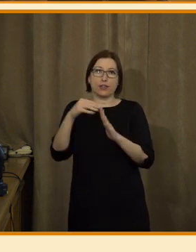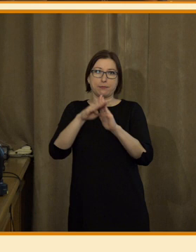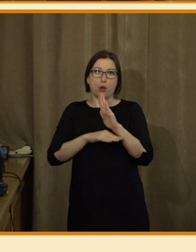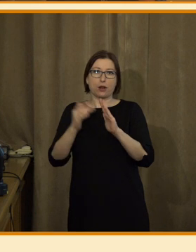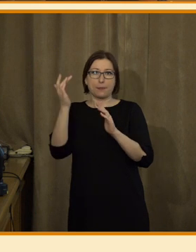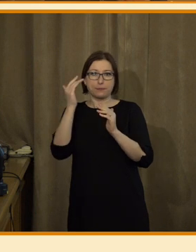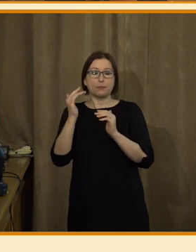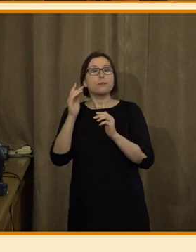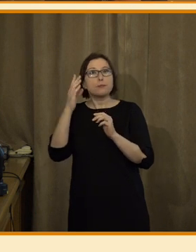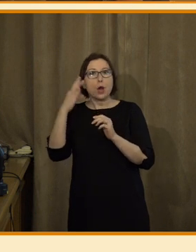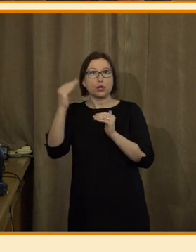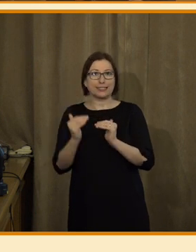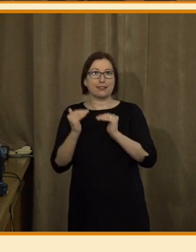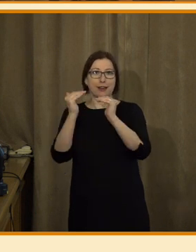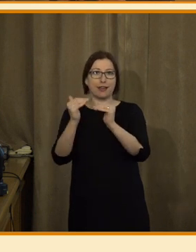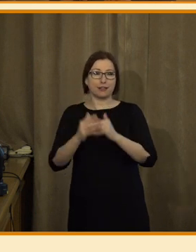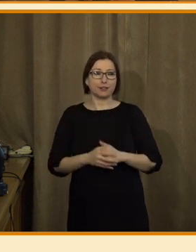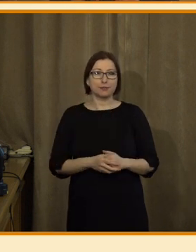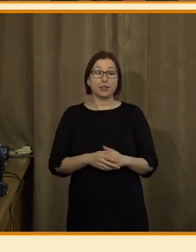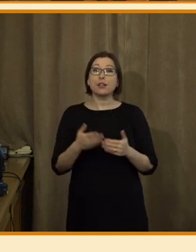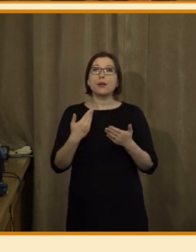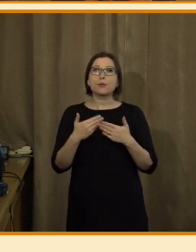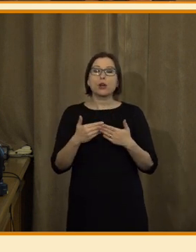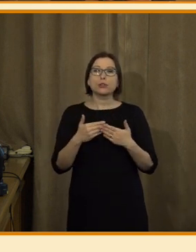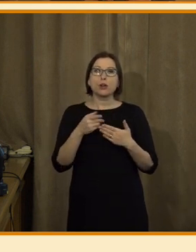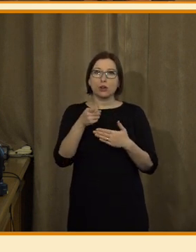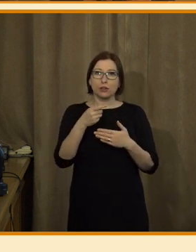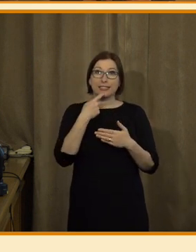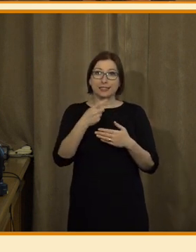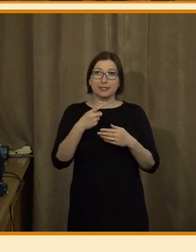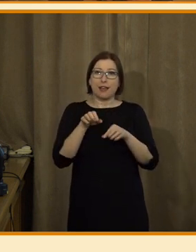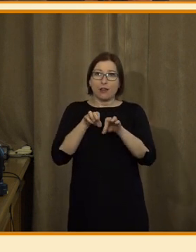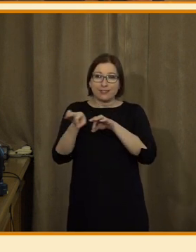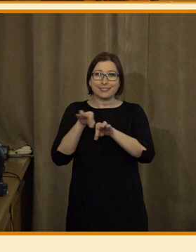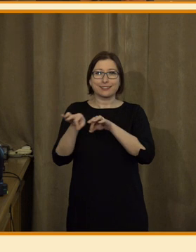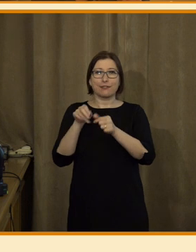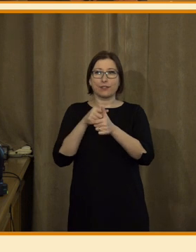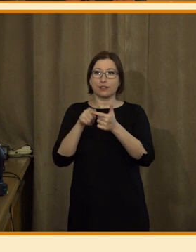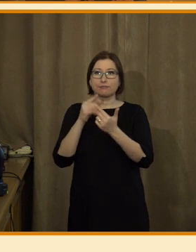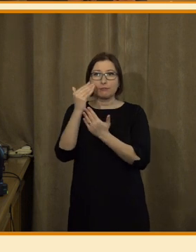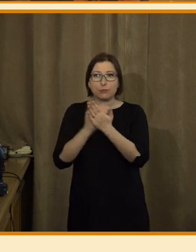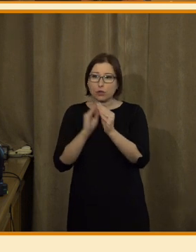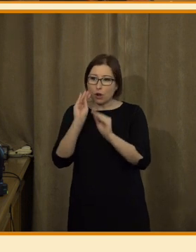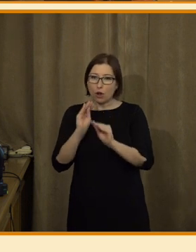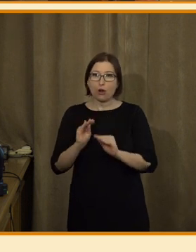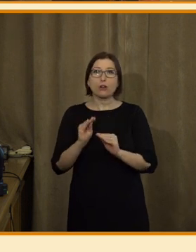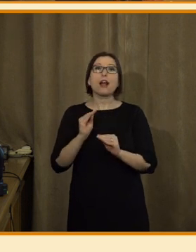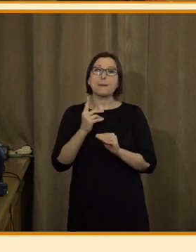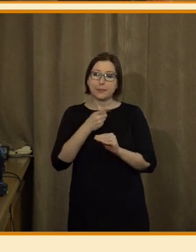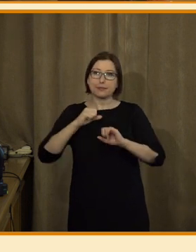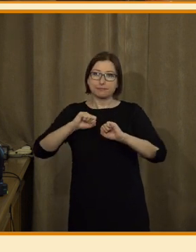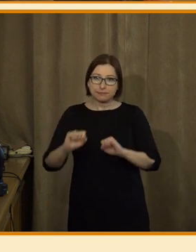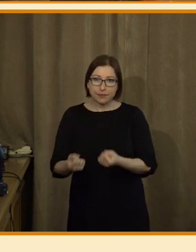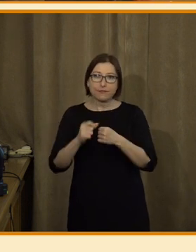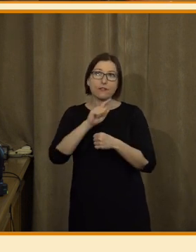malýmu kroku. Proto, aby jsme tohoto mohli ovládat, si vyvíjíme vlastní